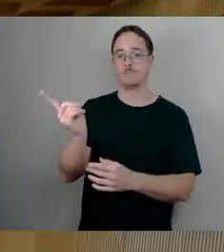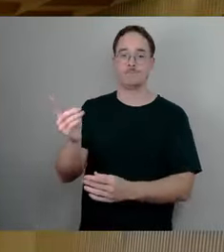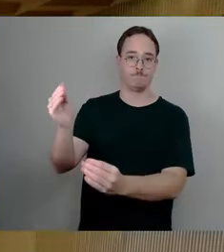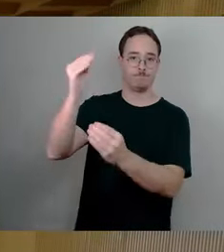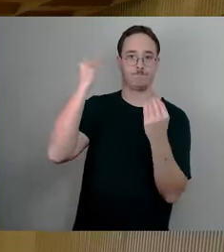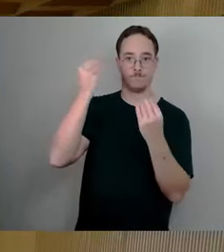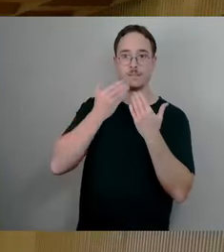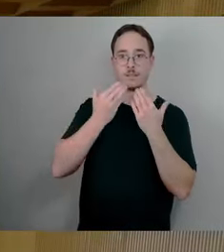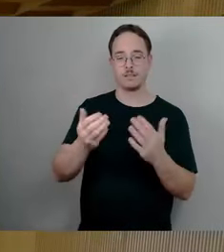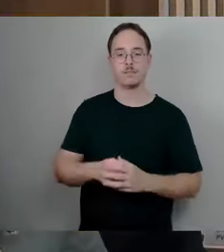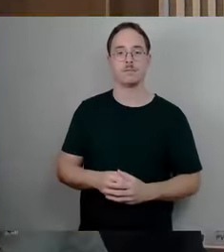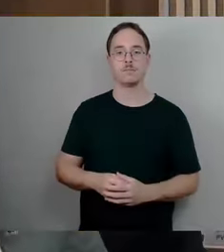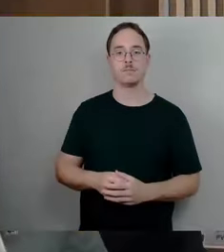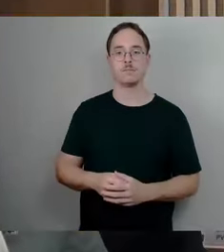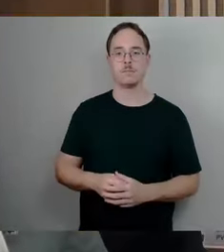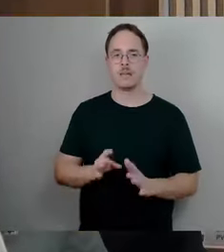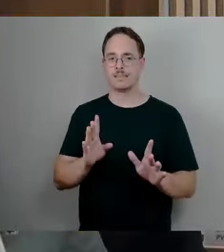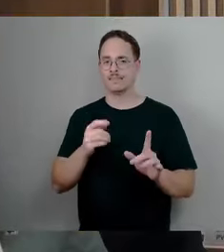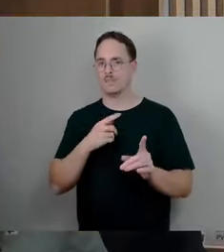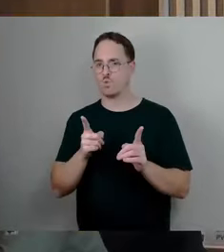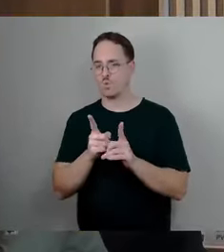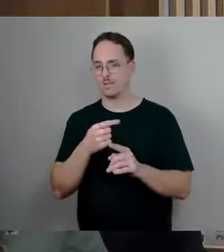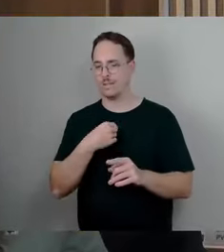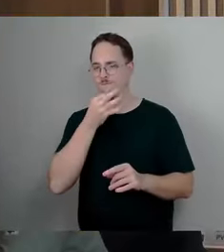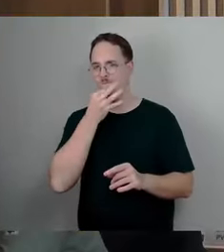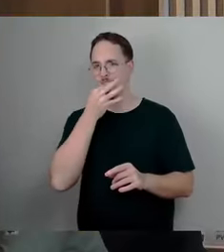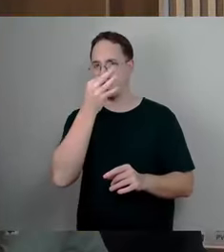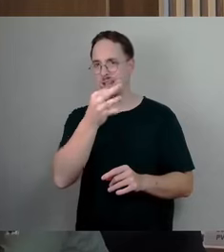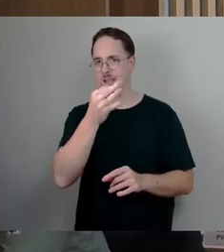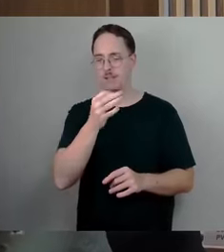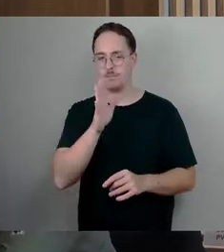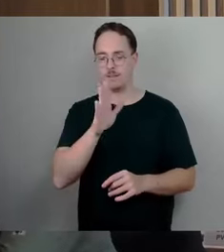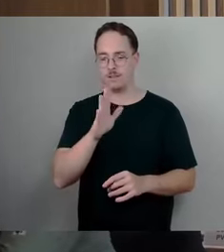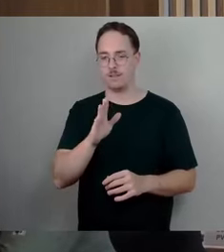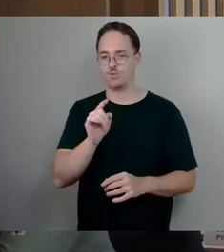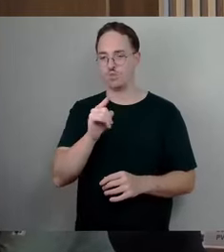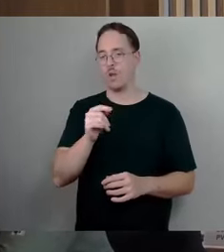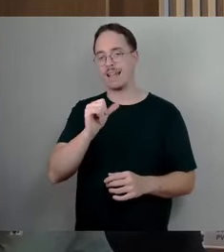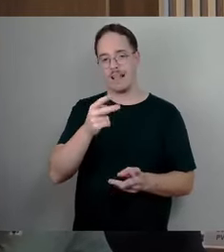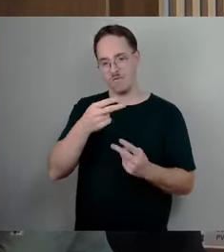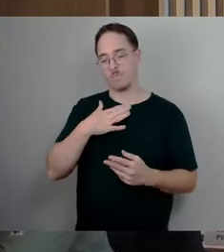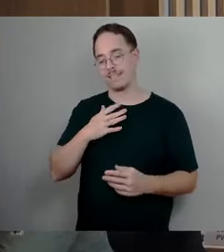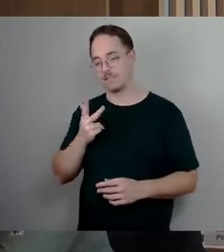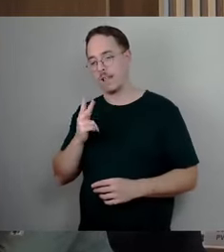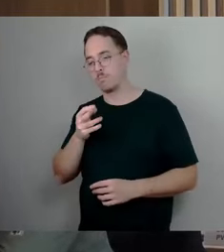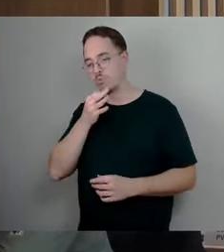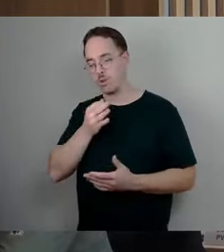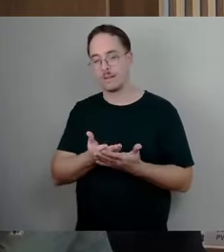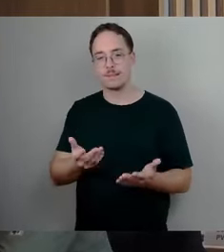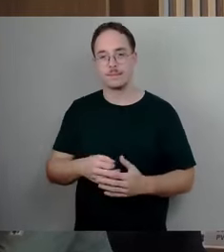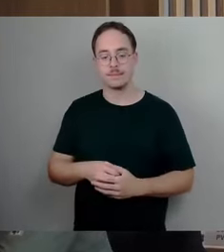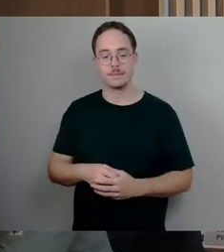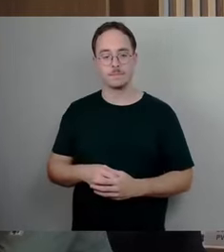Erlauben Sie mir nochmal eine Nachfrage, weil Sie jetzt gerade bei dem ersten, also jetzt meinen zweiten Punkt, aber Sie haben ihn zuerst beantwortet, bei der Qualität über die Elternbeiträge gesprochen